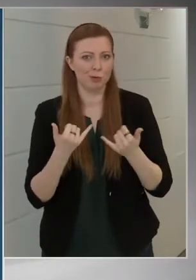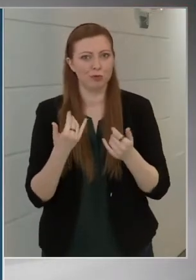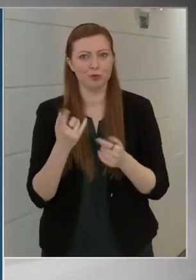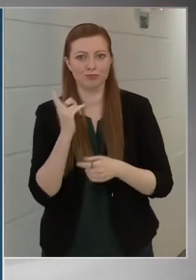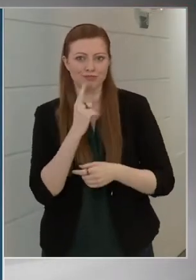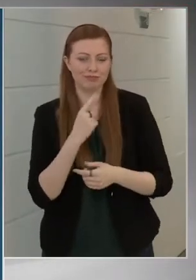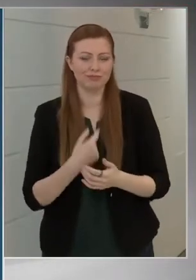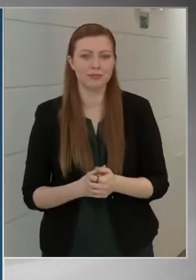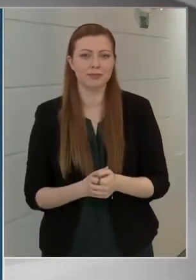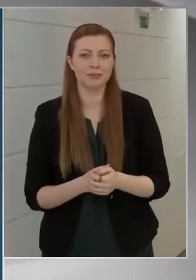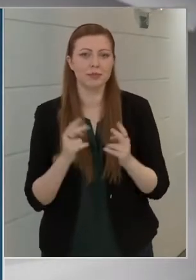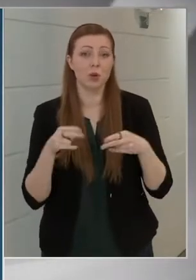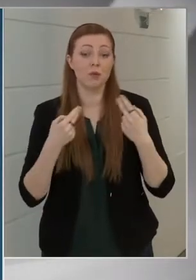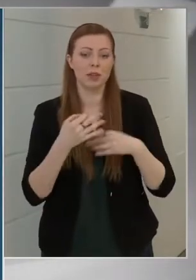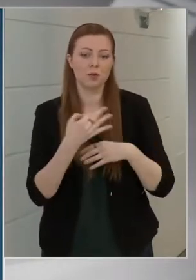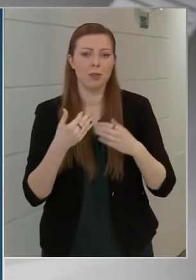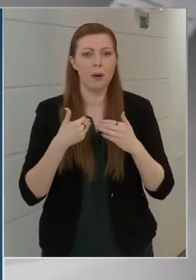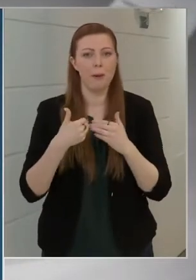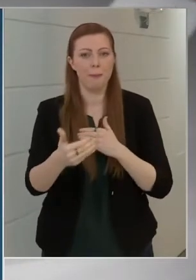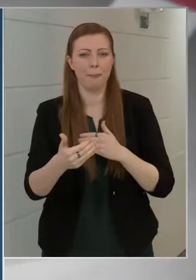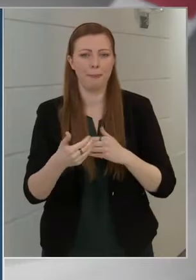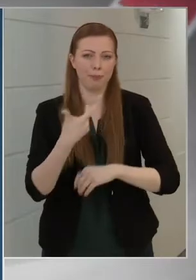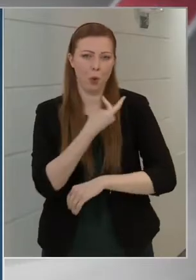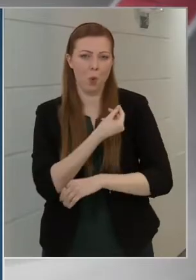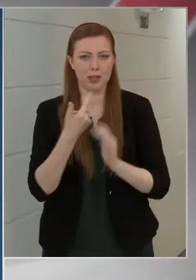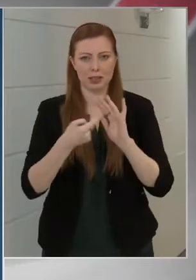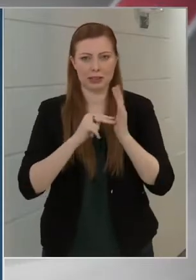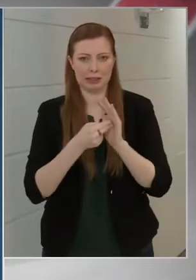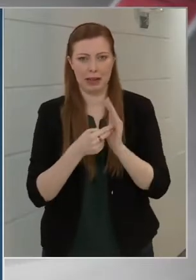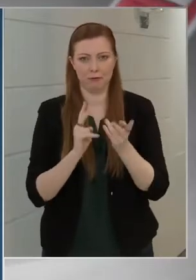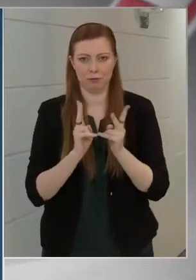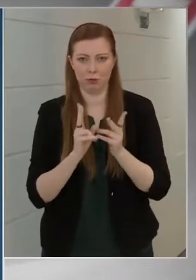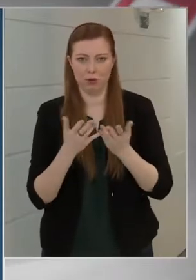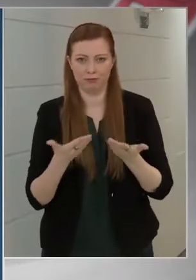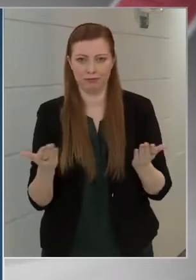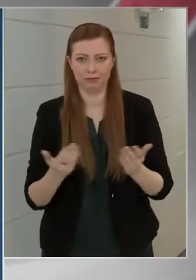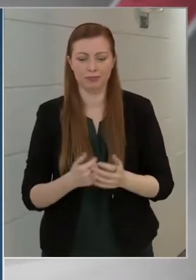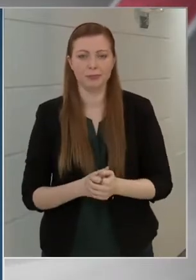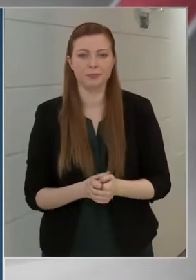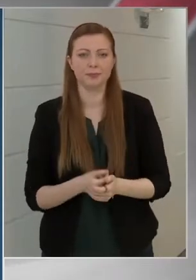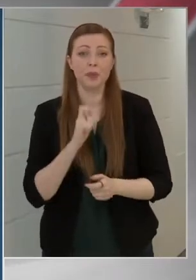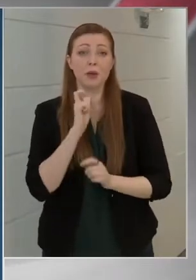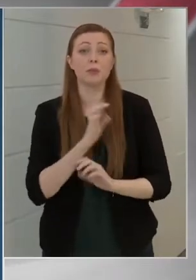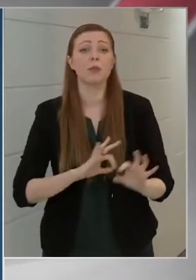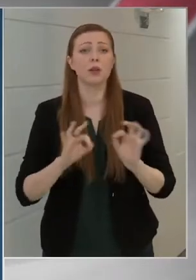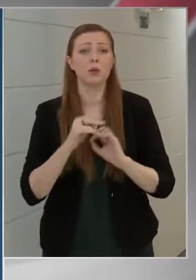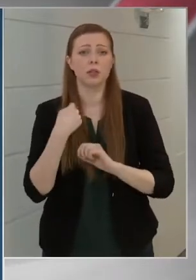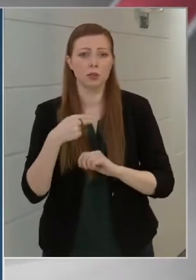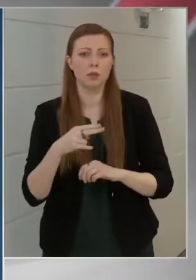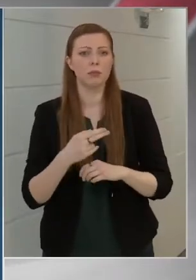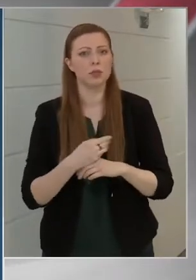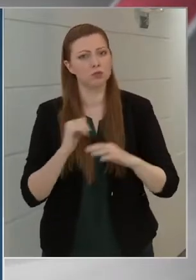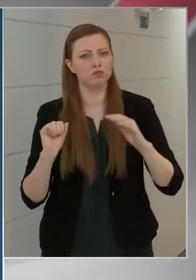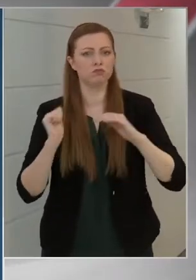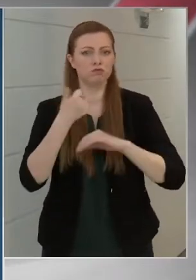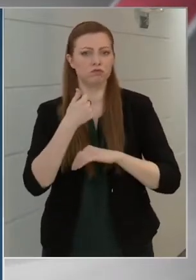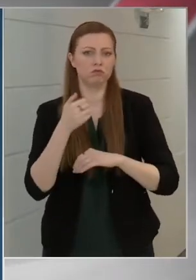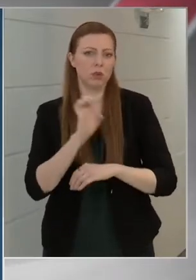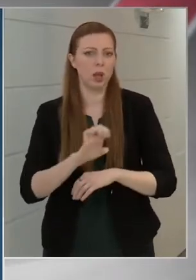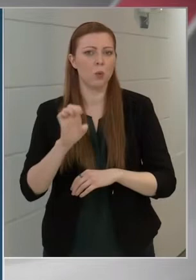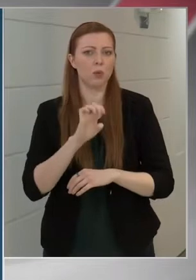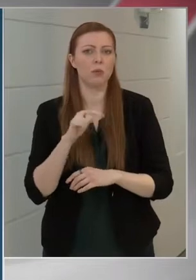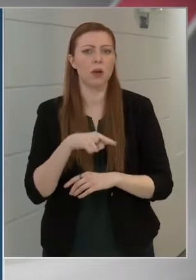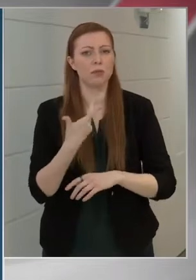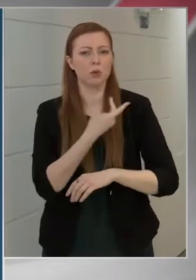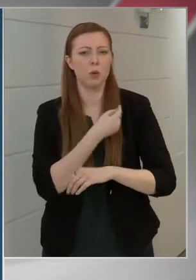a következő napok oltási terveiről. Magyarország továbbra is éllóvasnak számít Európában az